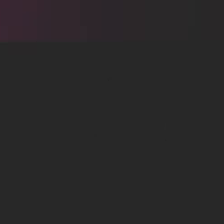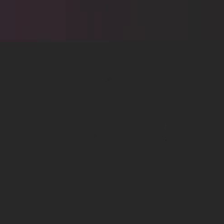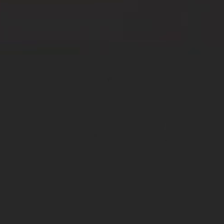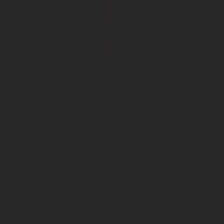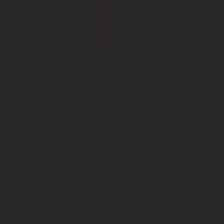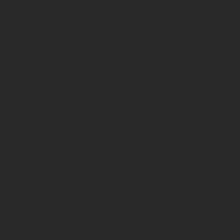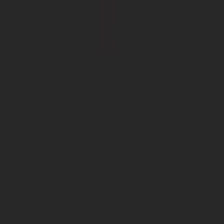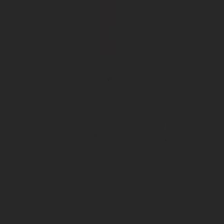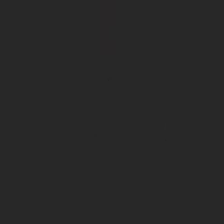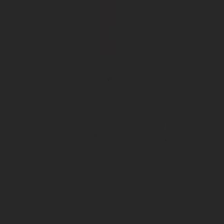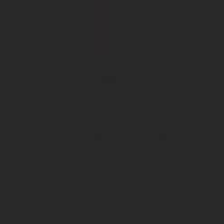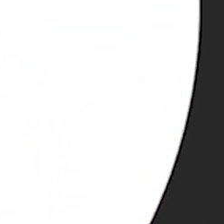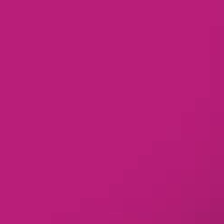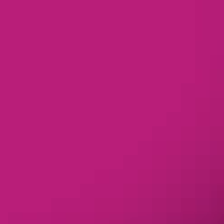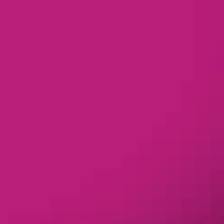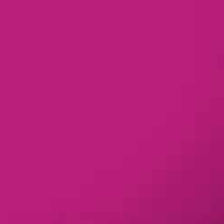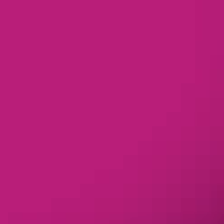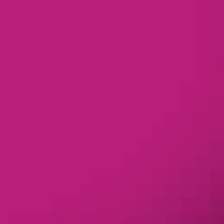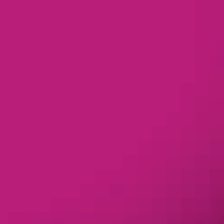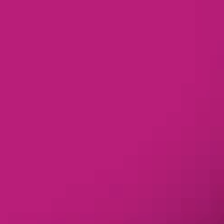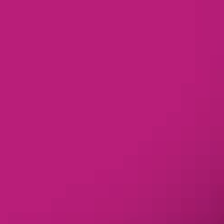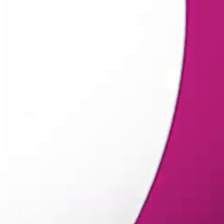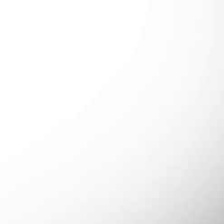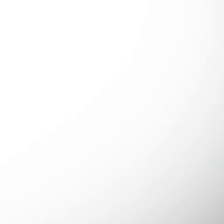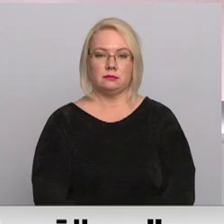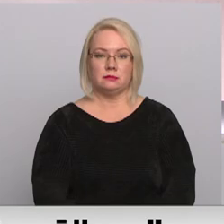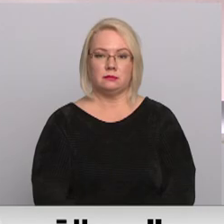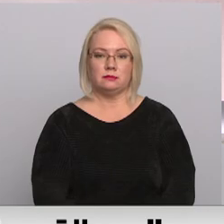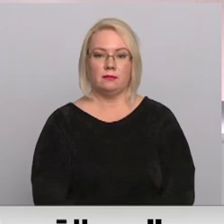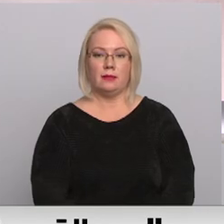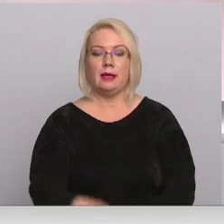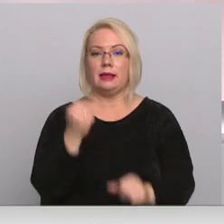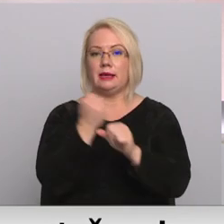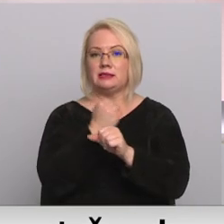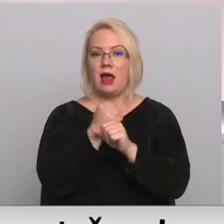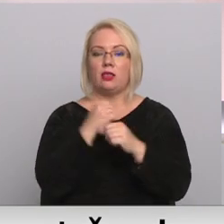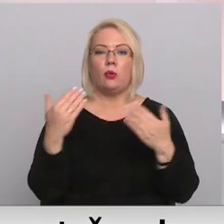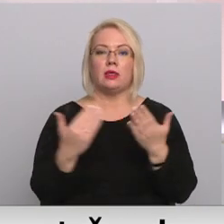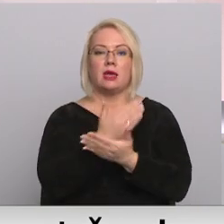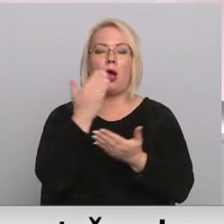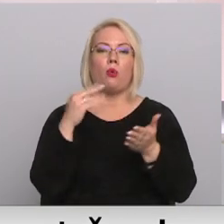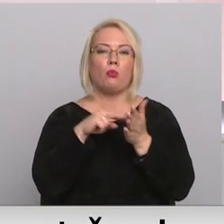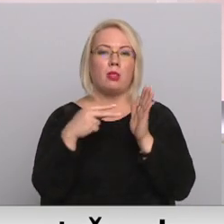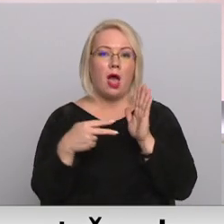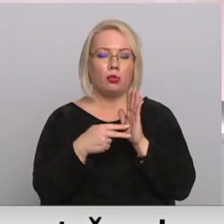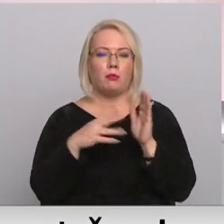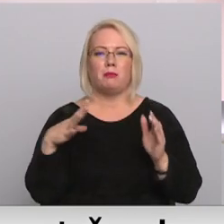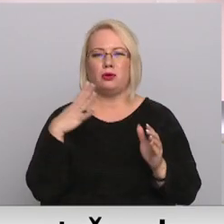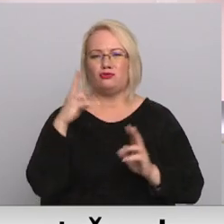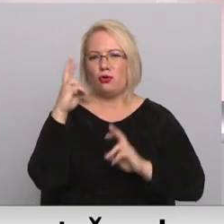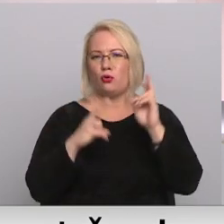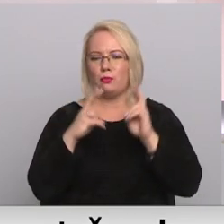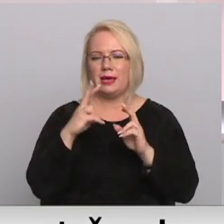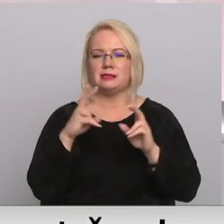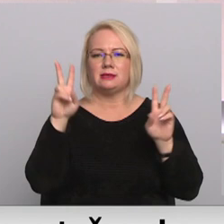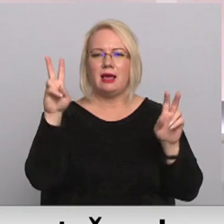Re, visi ēters ir te! Izstrādājot jaunu plānojumu bijušās rūpnīcas Liepājas